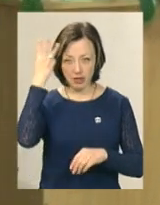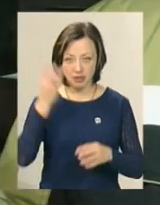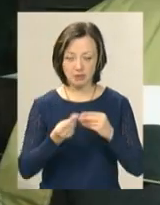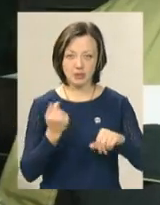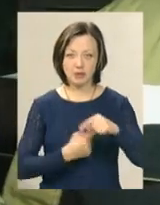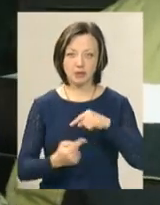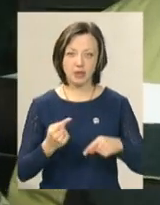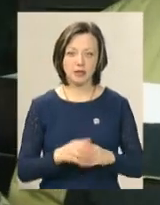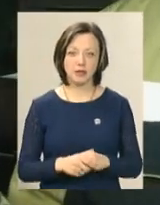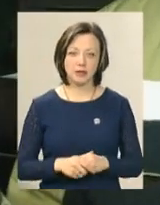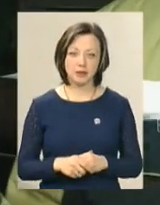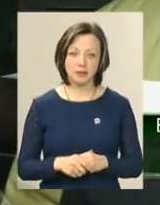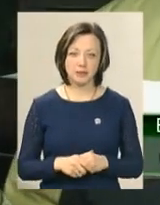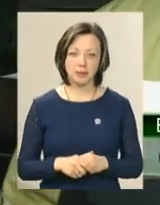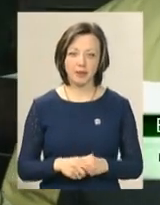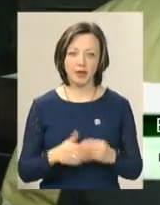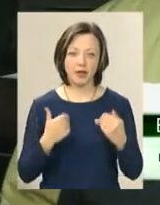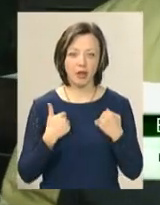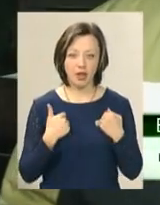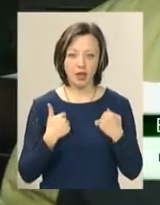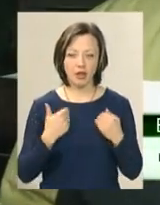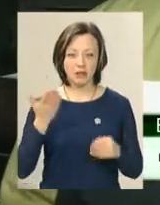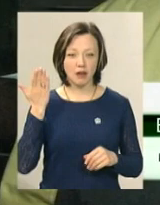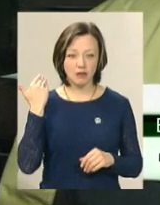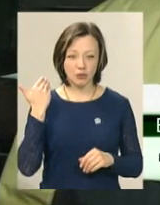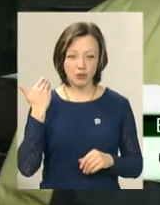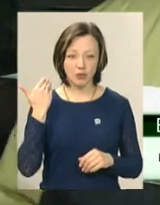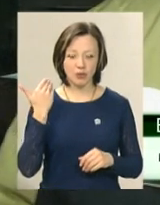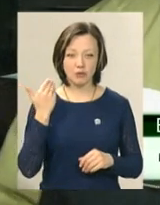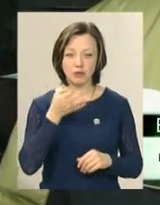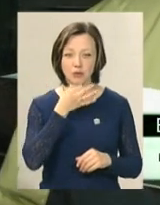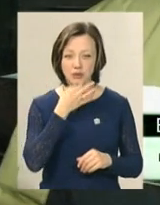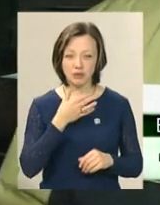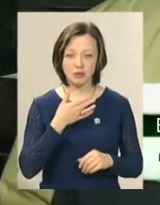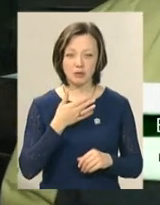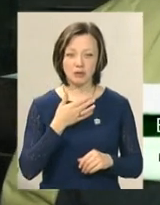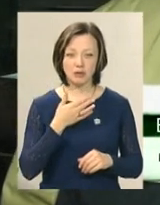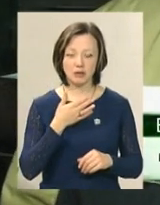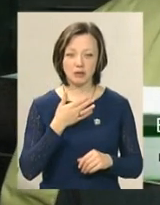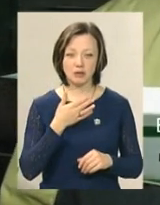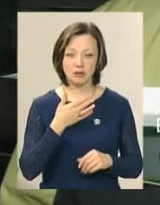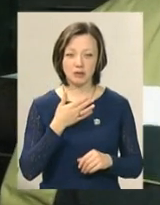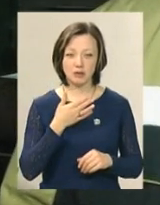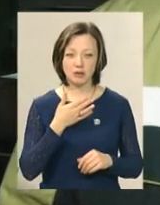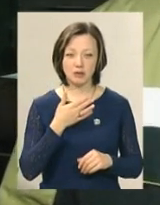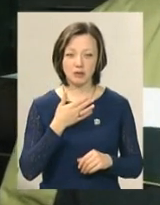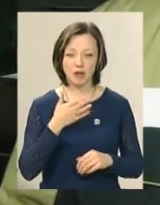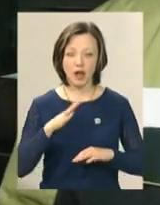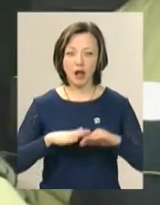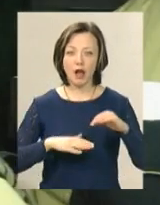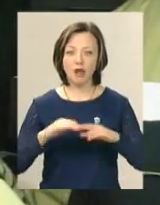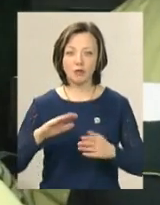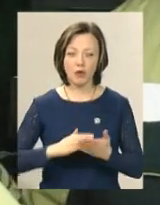підприємець Володимир Бацуце. Я давно приверженець, як говориться, координації кадрової